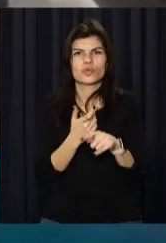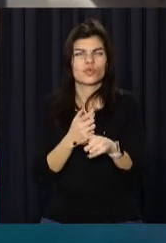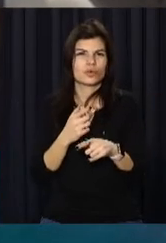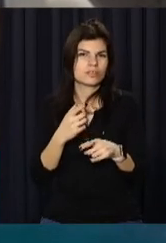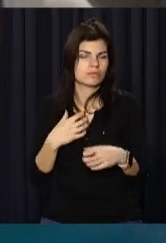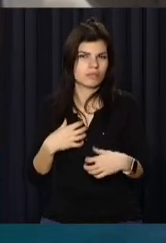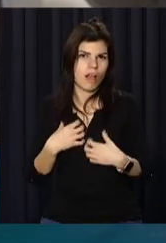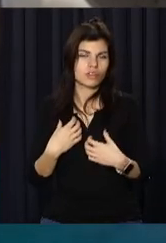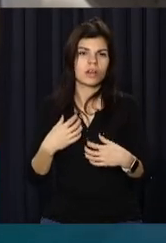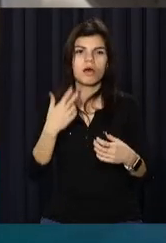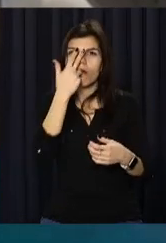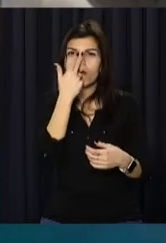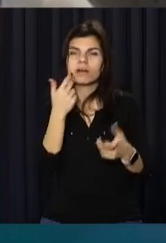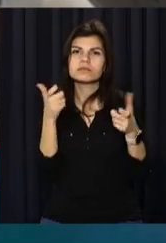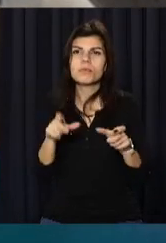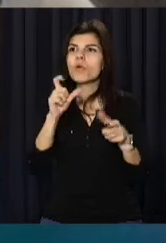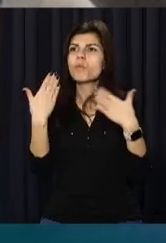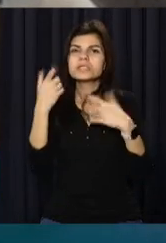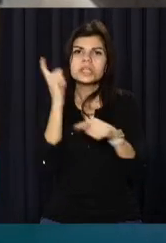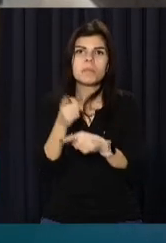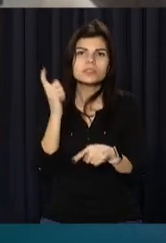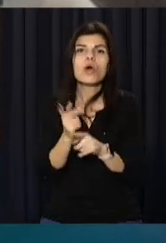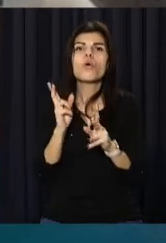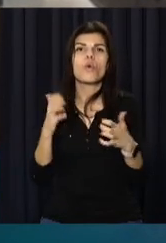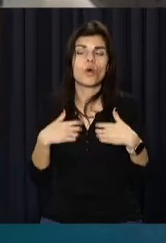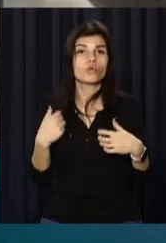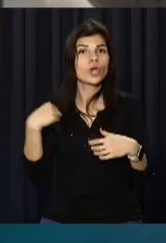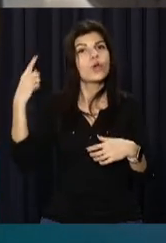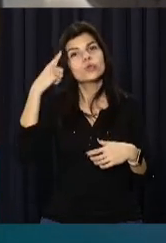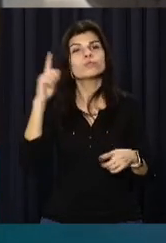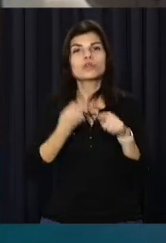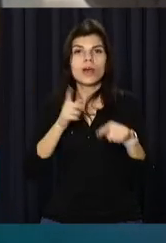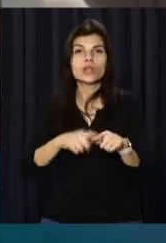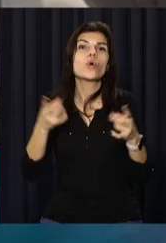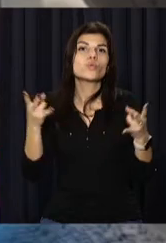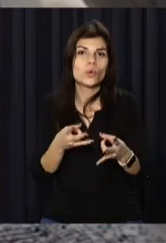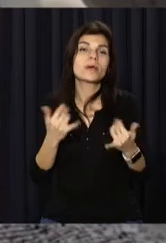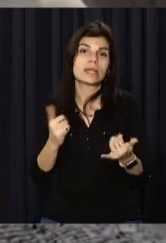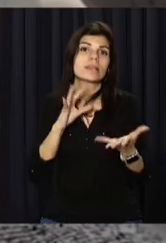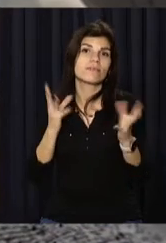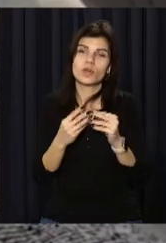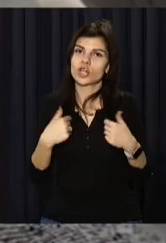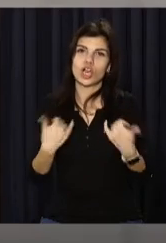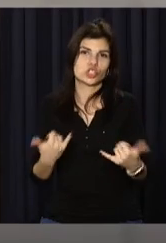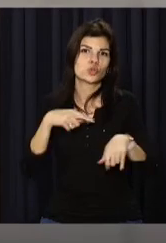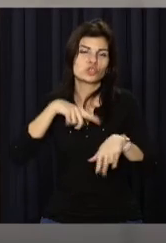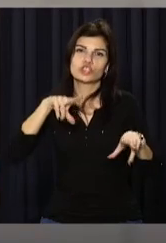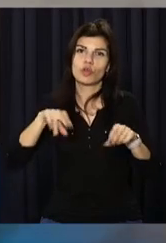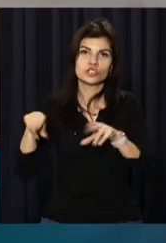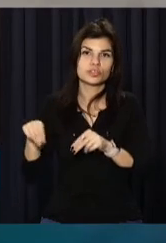звикли до обмежень та заборони спілкування з тими, ким хочете. Але я думаю, що це необхідно і я насправді щасливий.